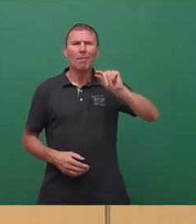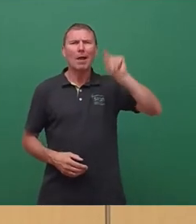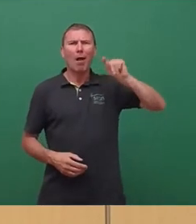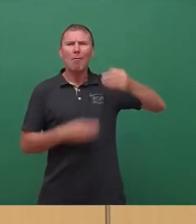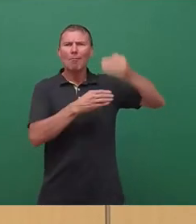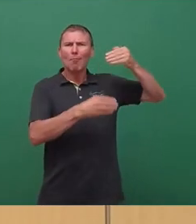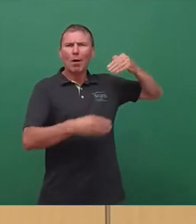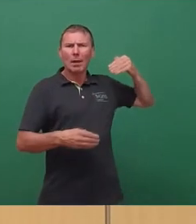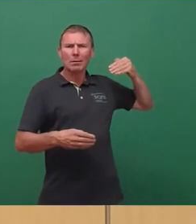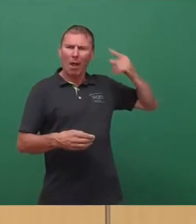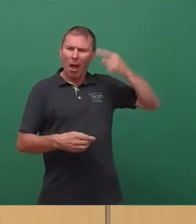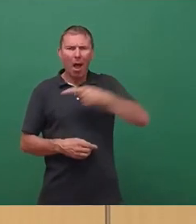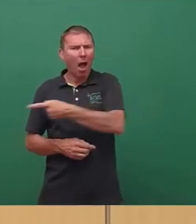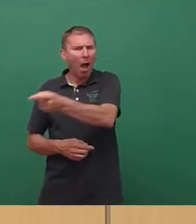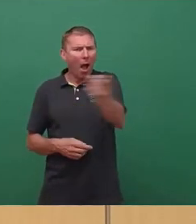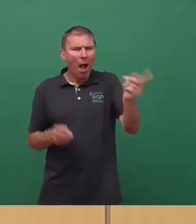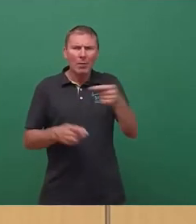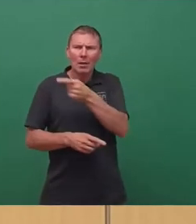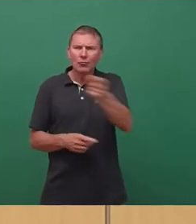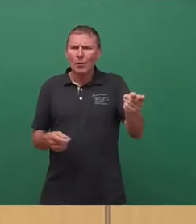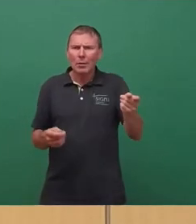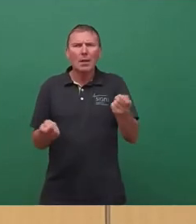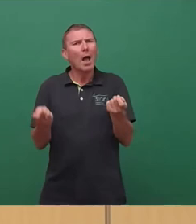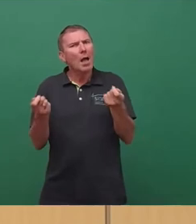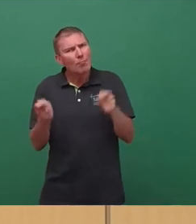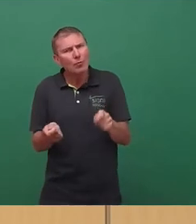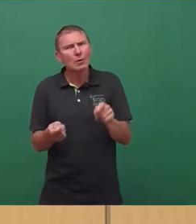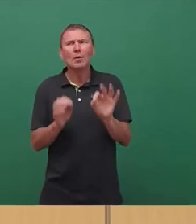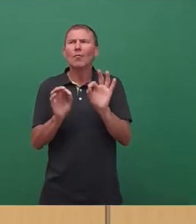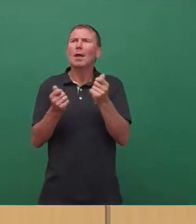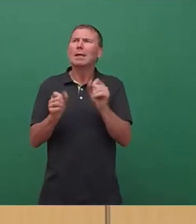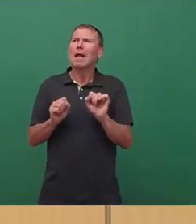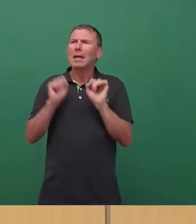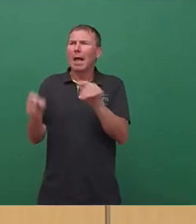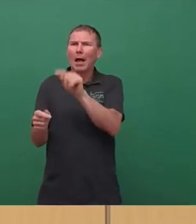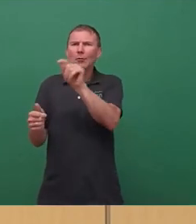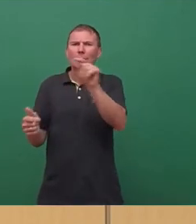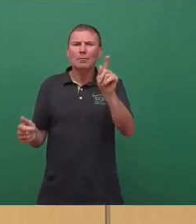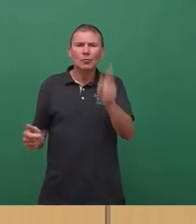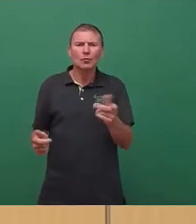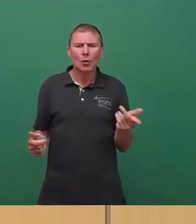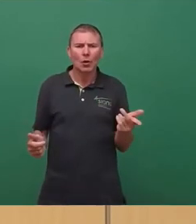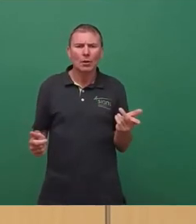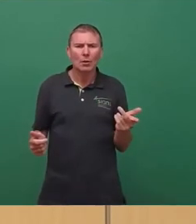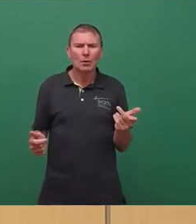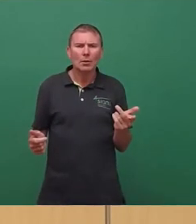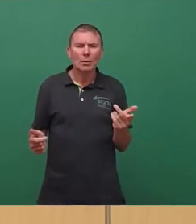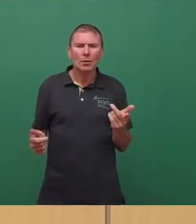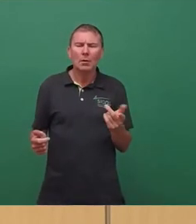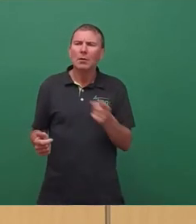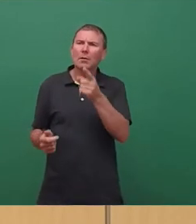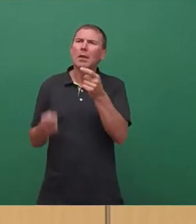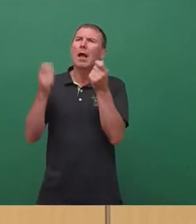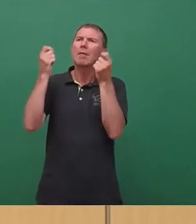der Rat der Stadt darüber befand, wofür Geld ausgegeben werden sollte, die finanzielle